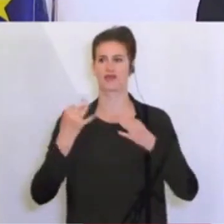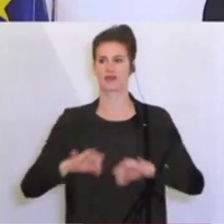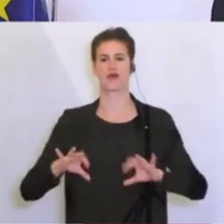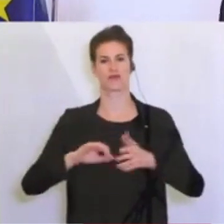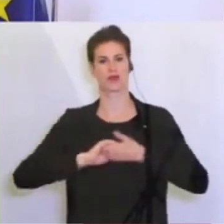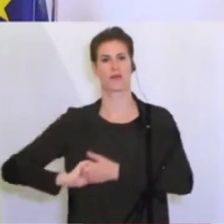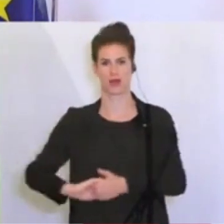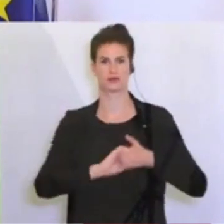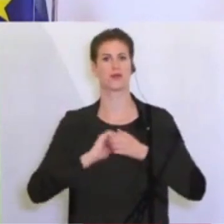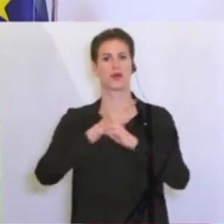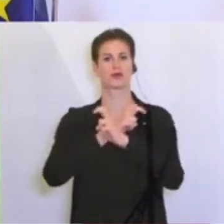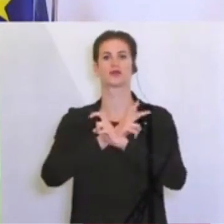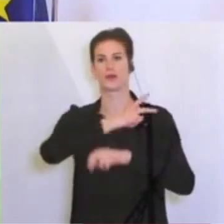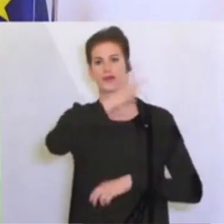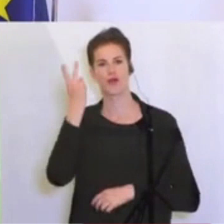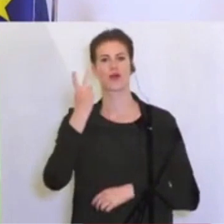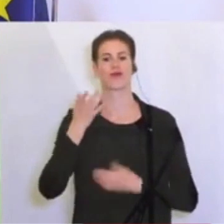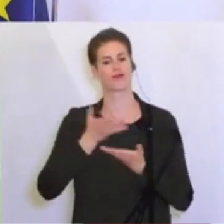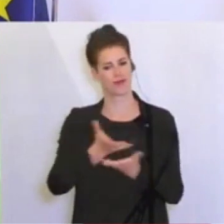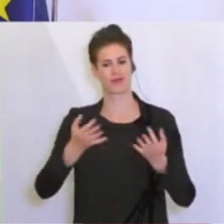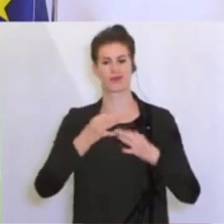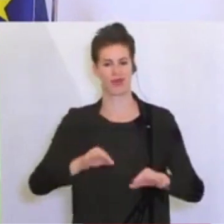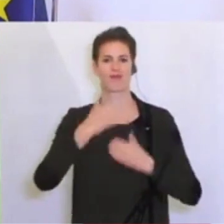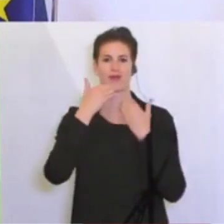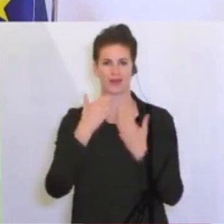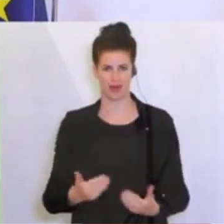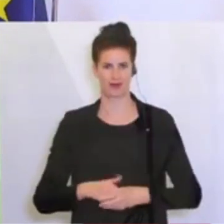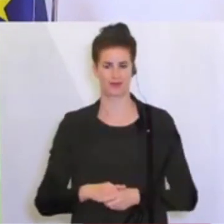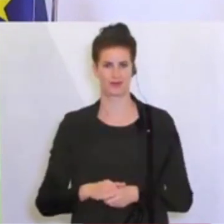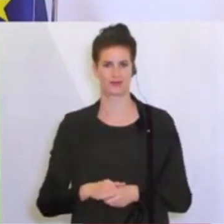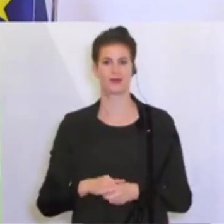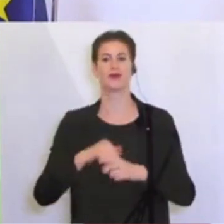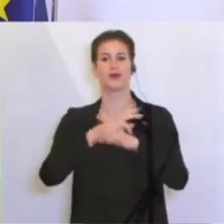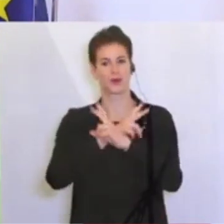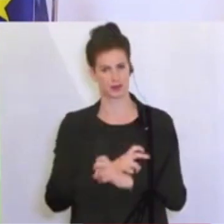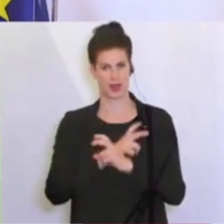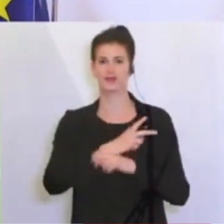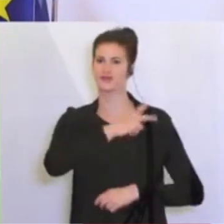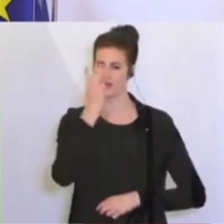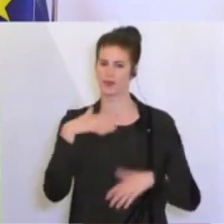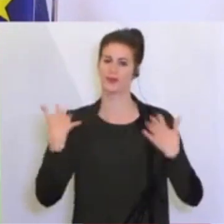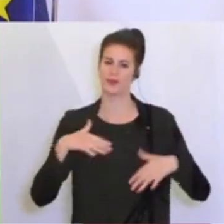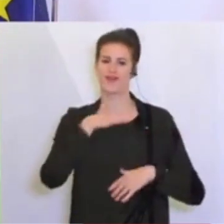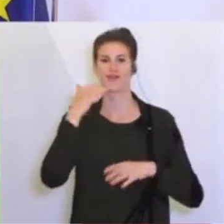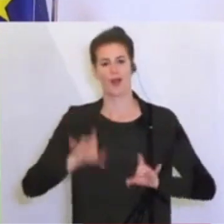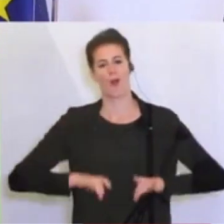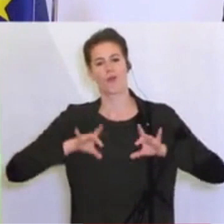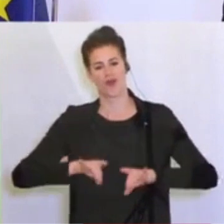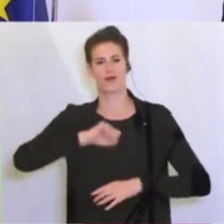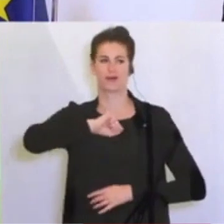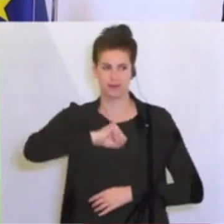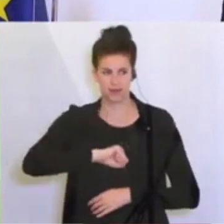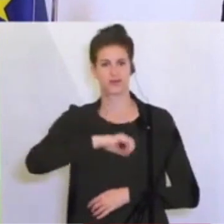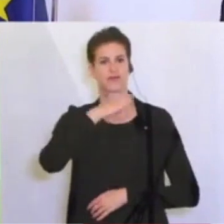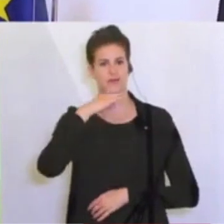österreichischen Bevölkerung bedanken. Die Menschen in Österreich haben viele Opfer erbracht, haben viele Anstrengungen unternommen, die es